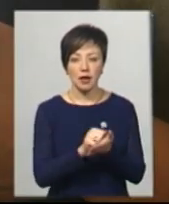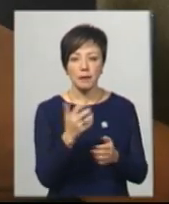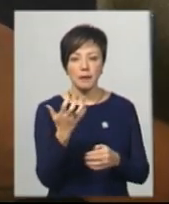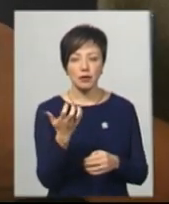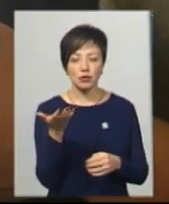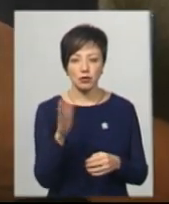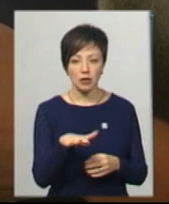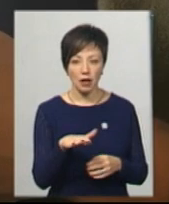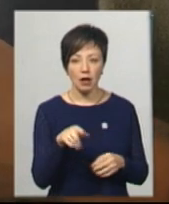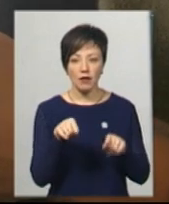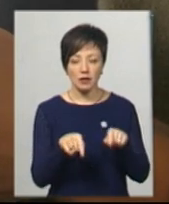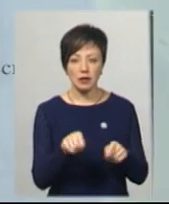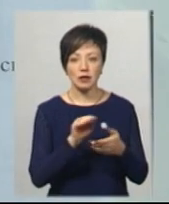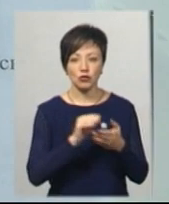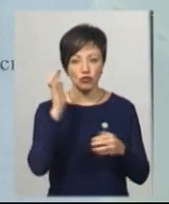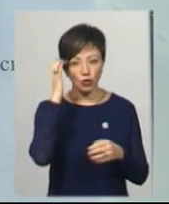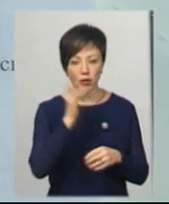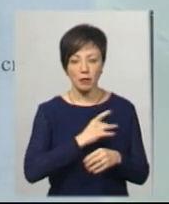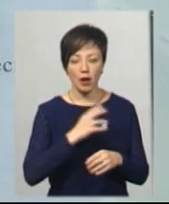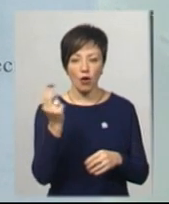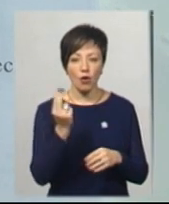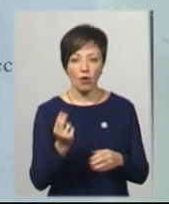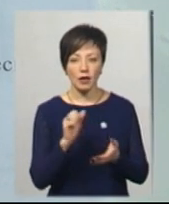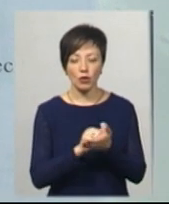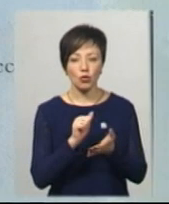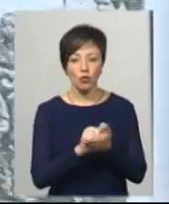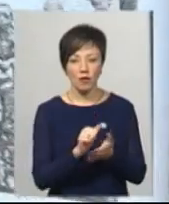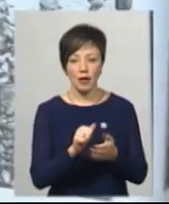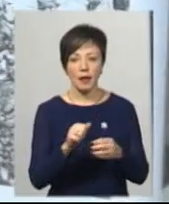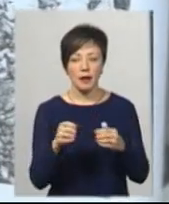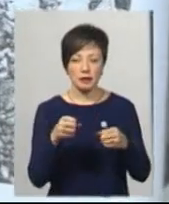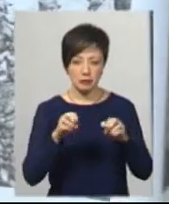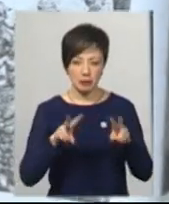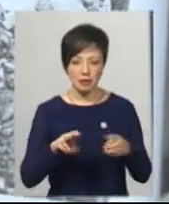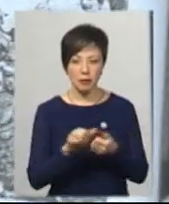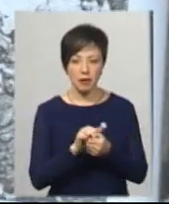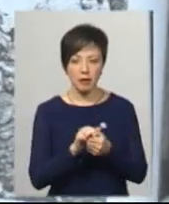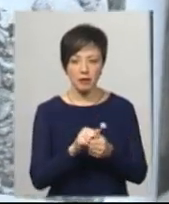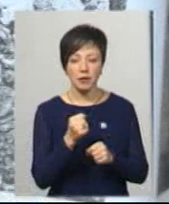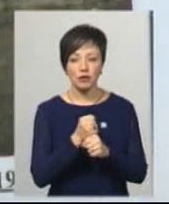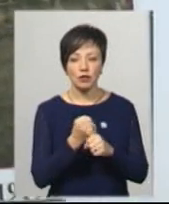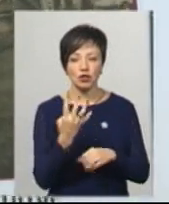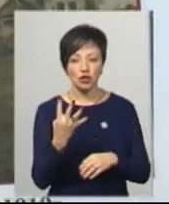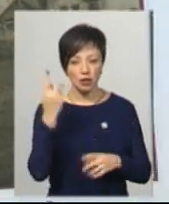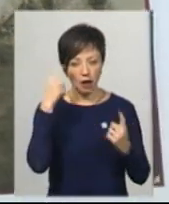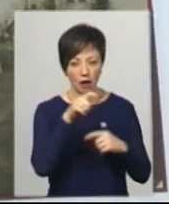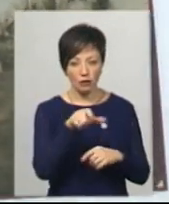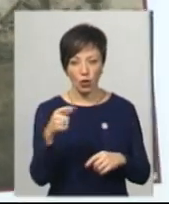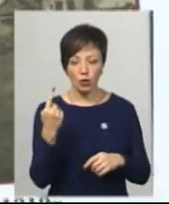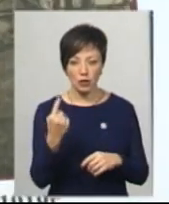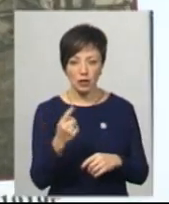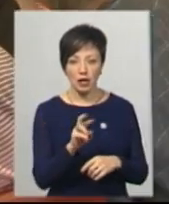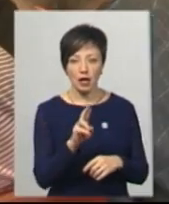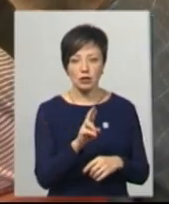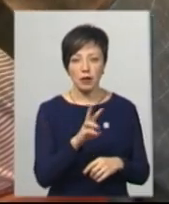500 екземплярів. У ній чорнобілі та кольорові ілюстрації, недруковані на офсетному папері. Над виданням працювали чотири автори. Один із них –